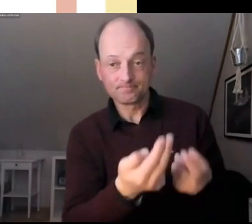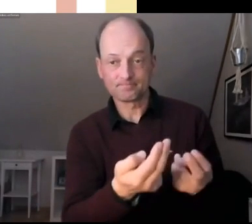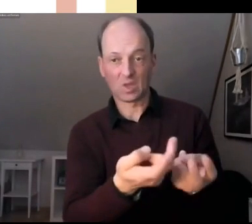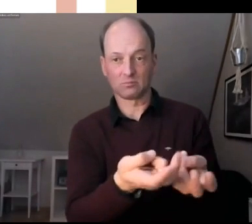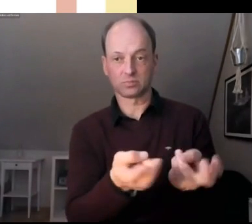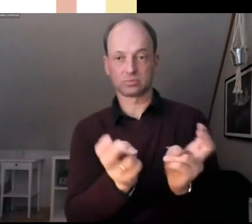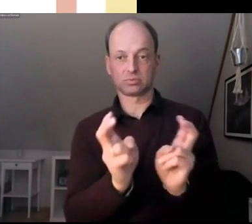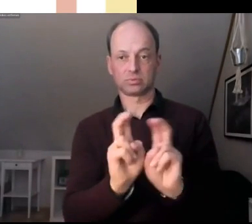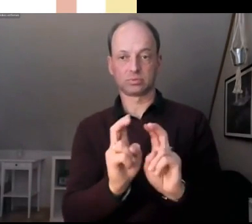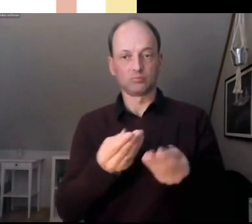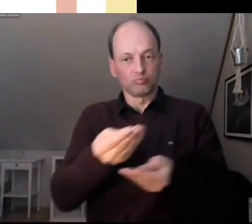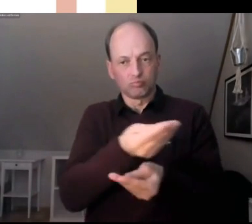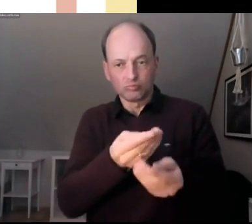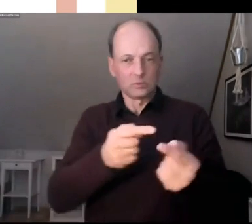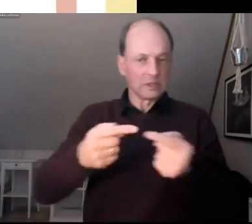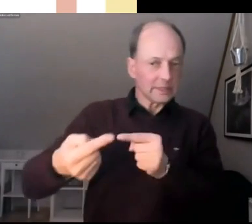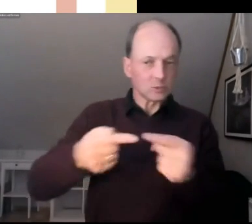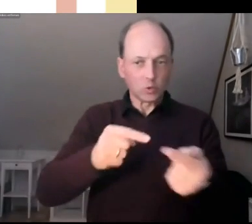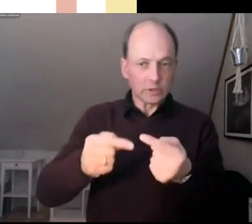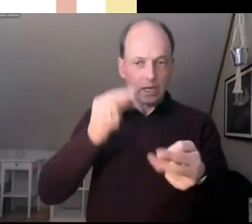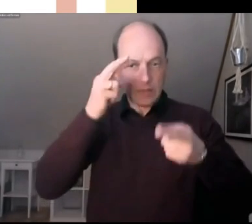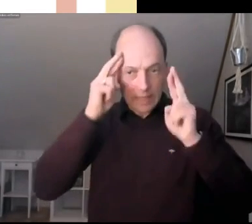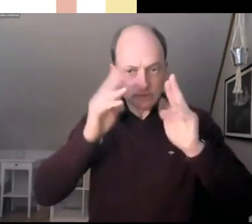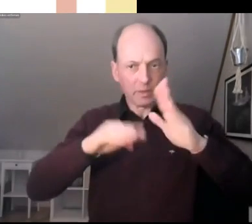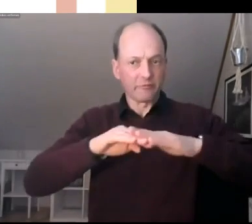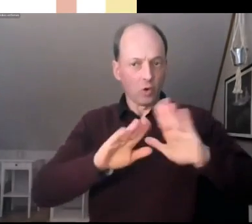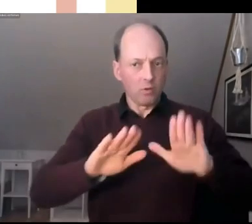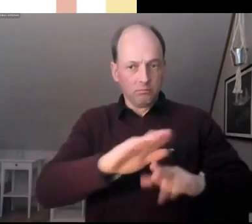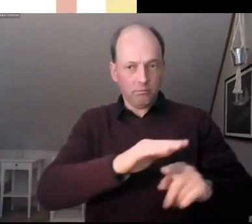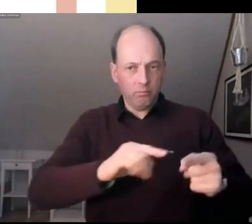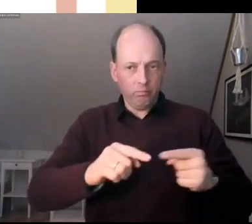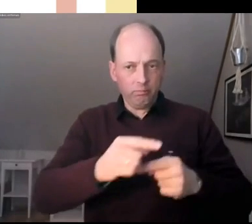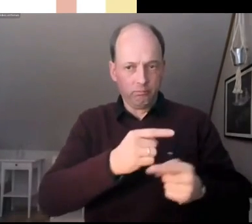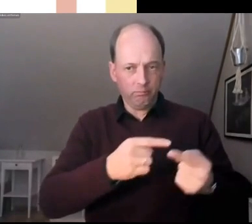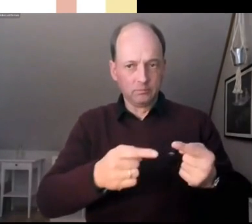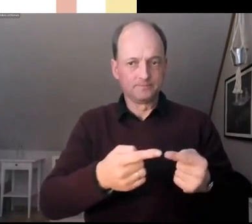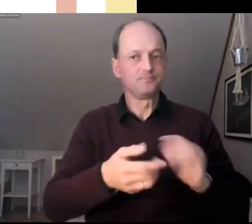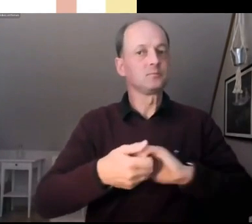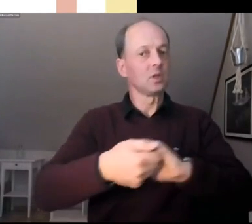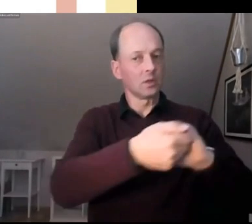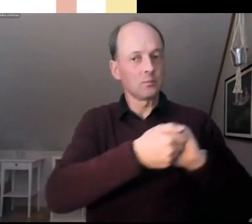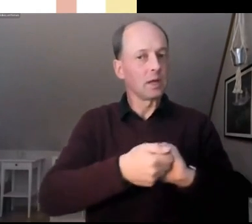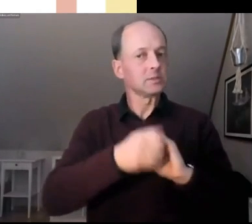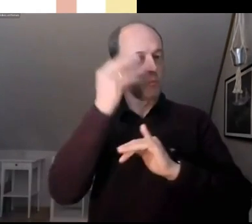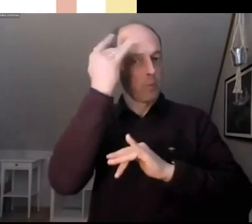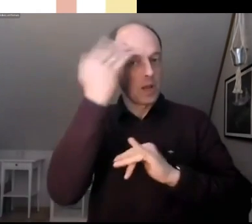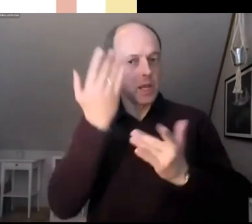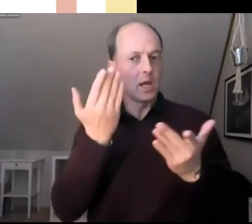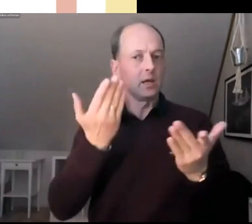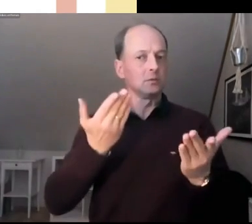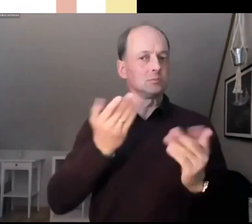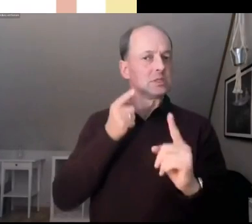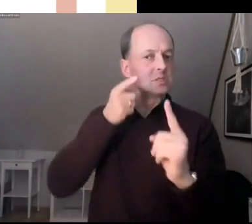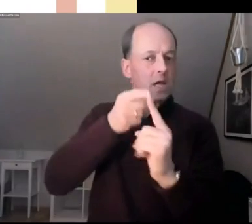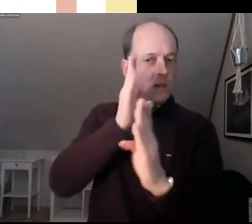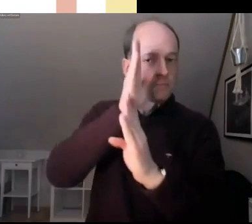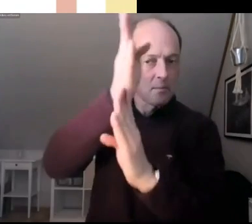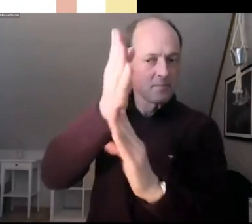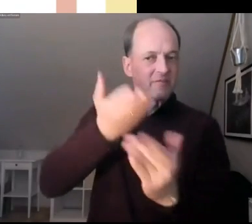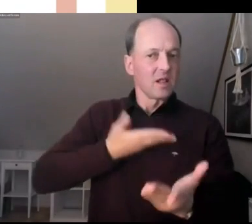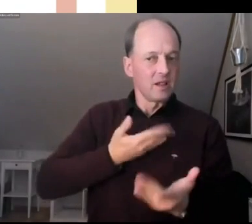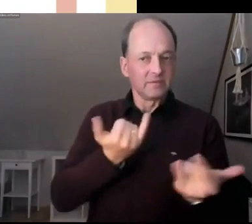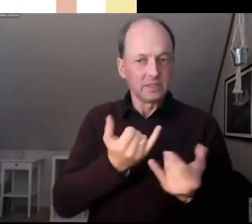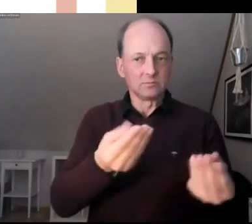respektvoll miteinander diskutieren können und dann gemeinsam überlegen, wo wollen wir hin. Und das ist toll, dass dann mit diesem